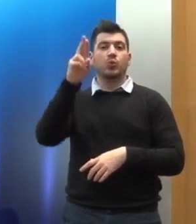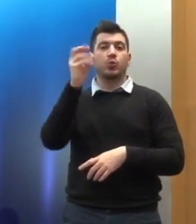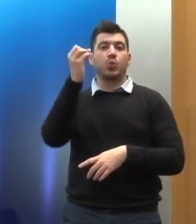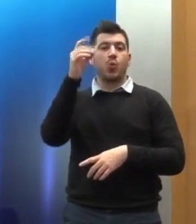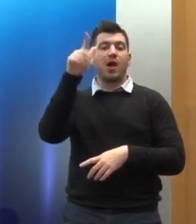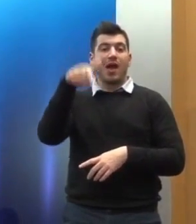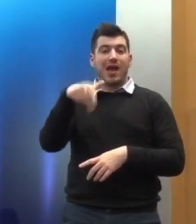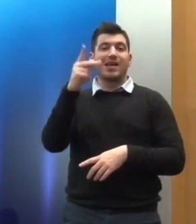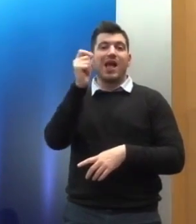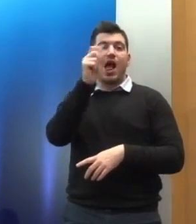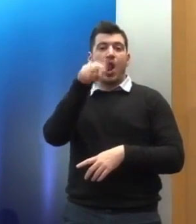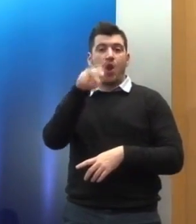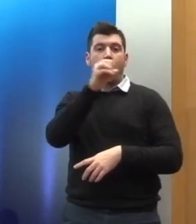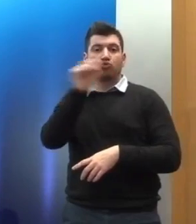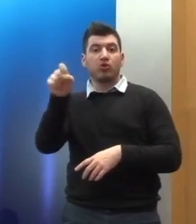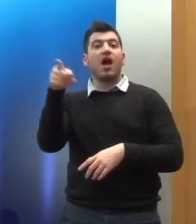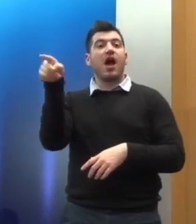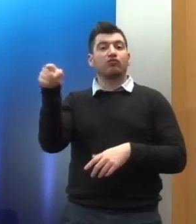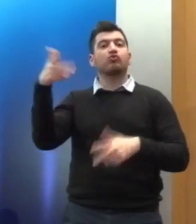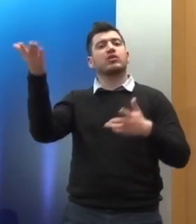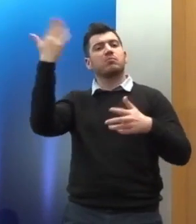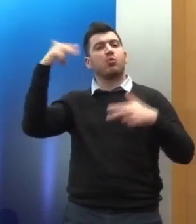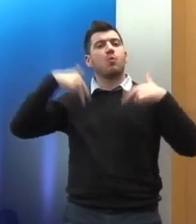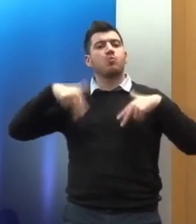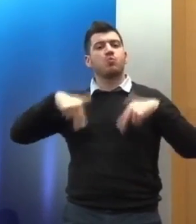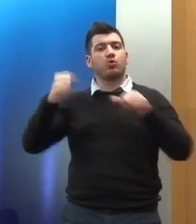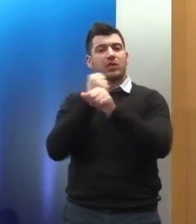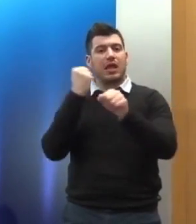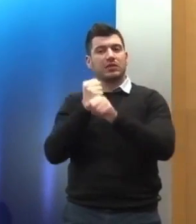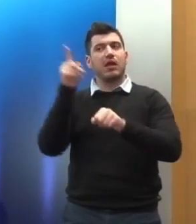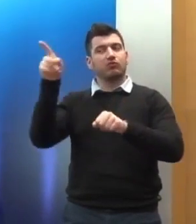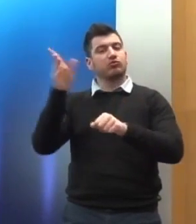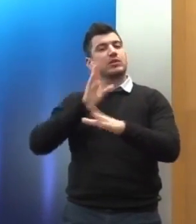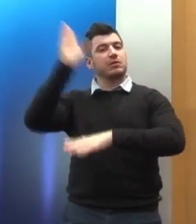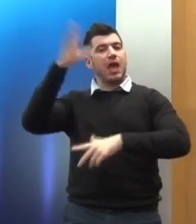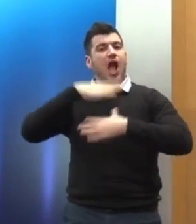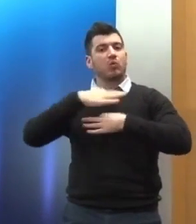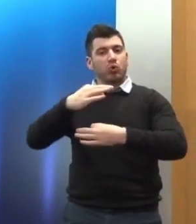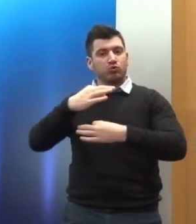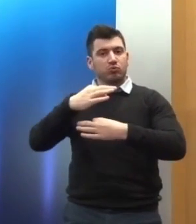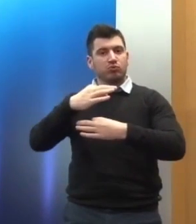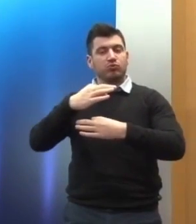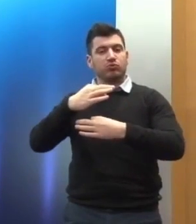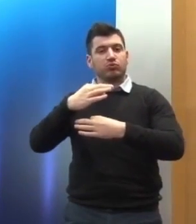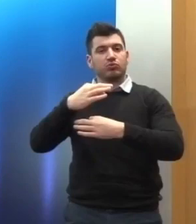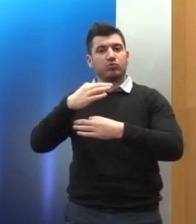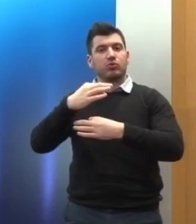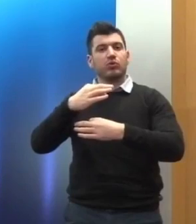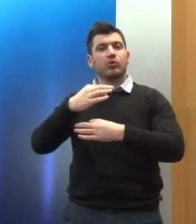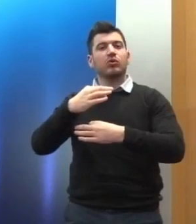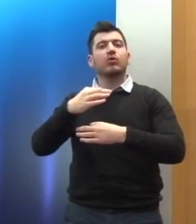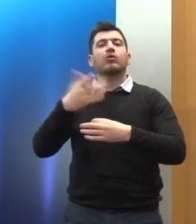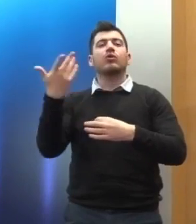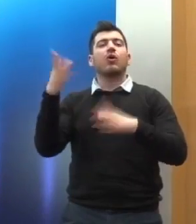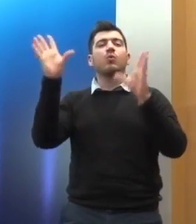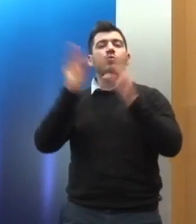ιδιότητά του, του Υπουργού Εργασίας, είχε εκπροσωπήσει την Ελλάδα στο Σύμφωνο για τα